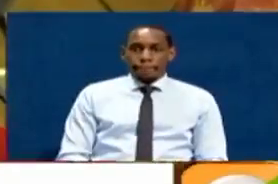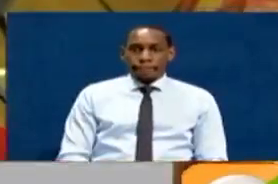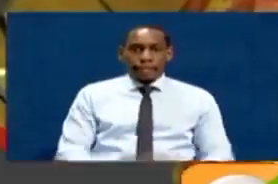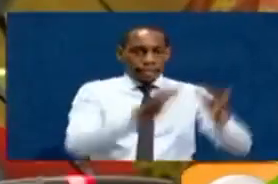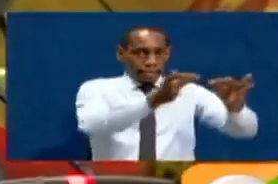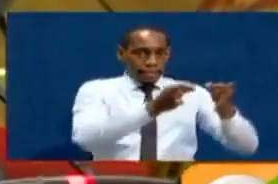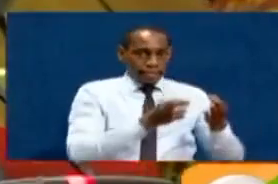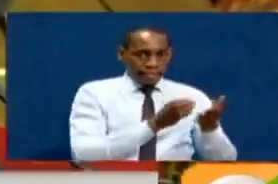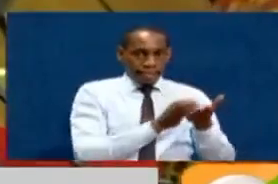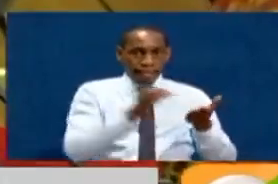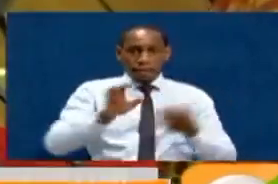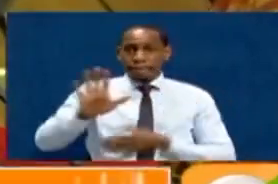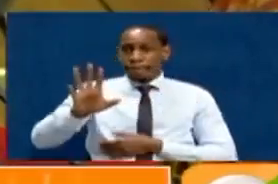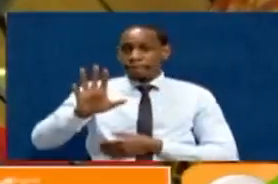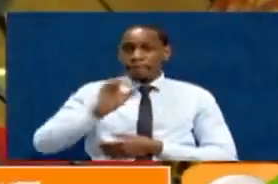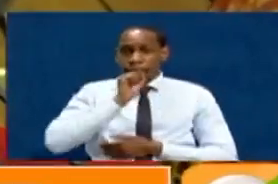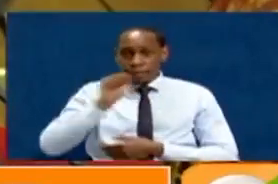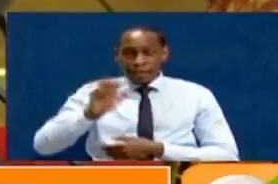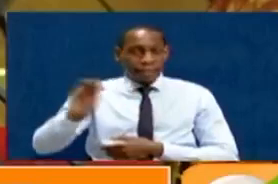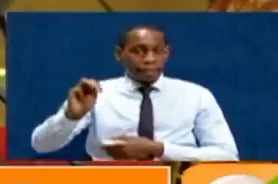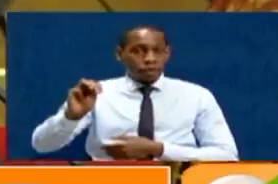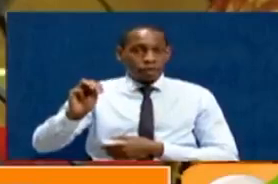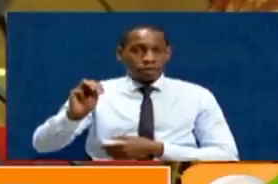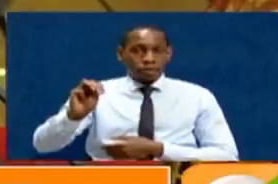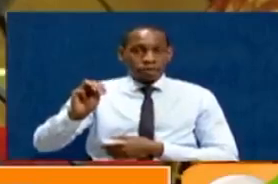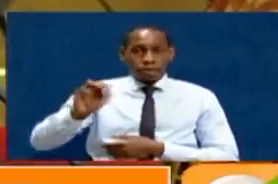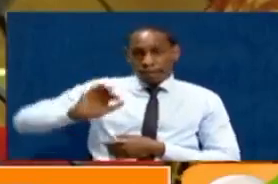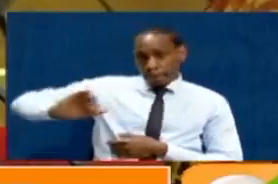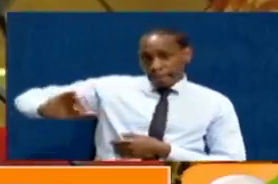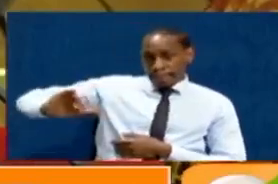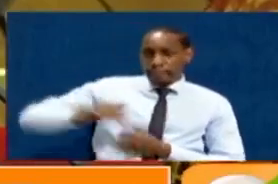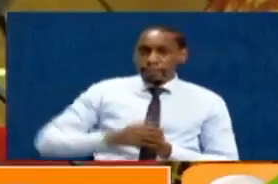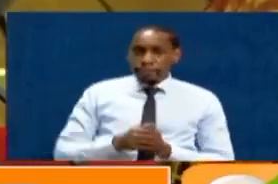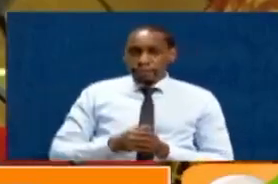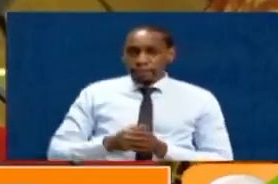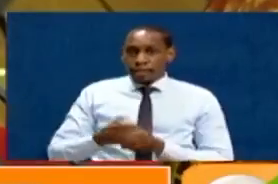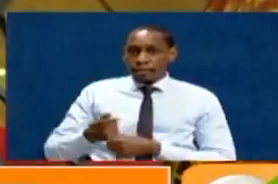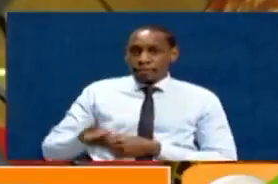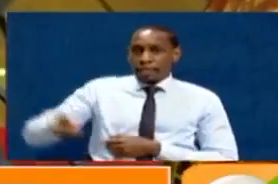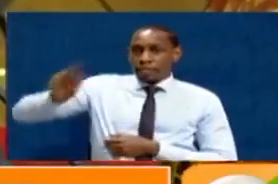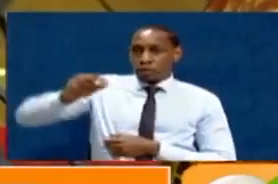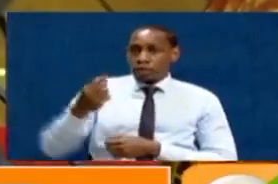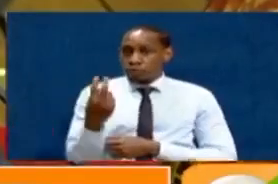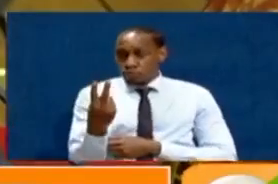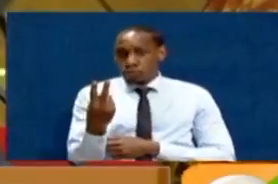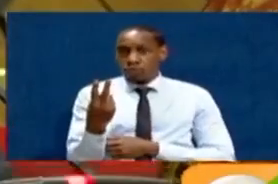To release the 500 million set aside in supplementary two